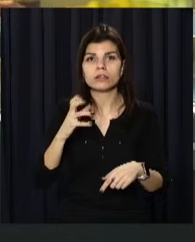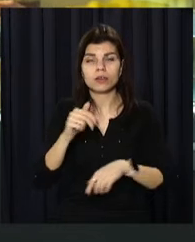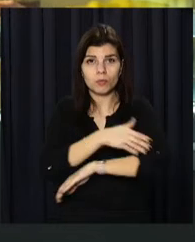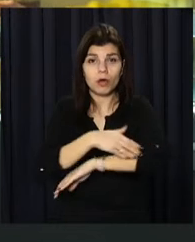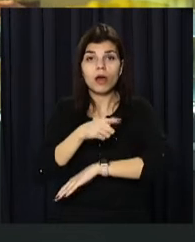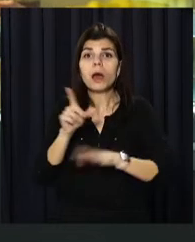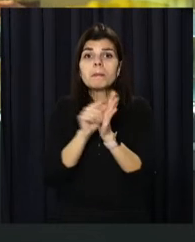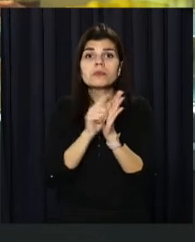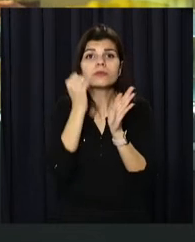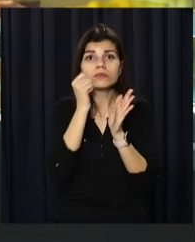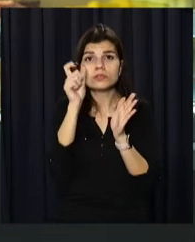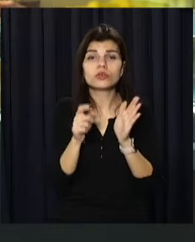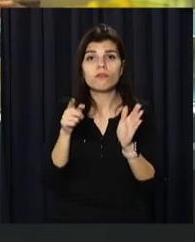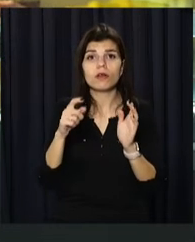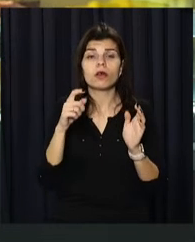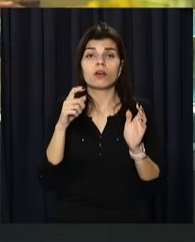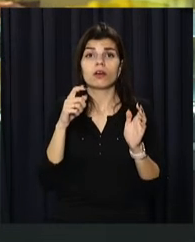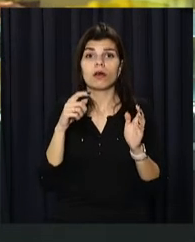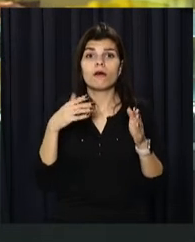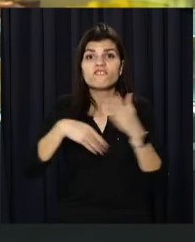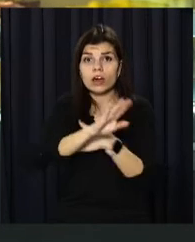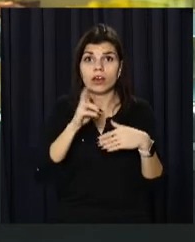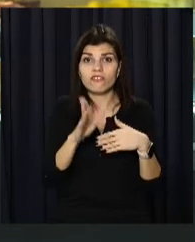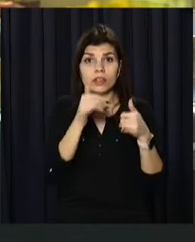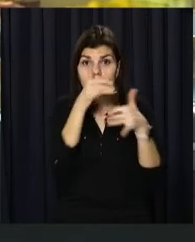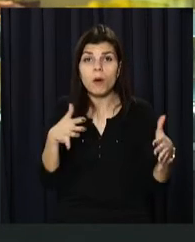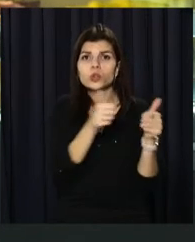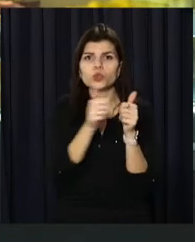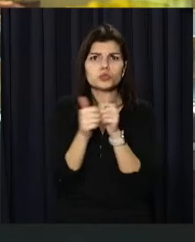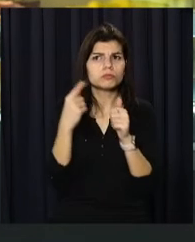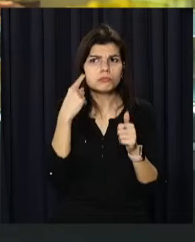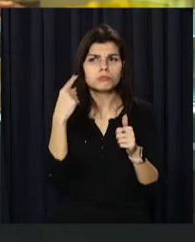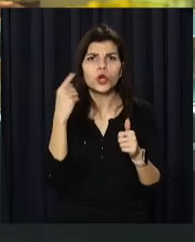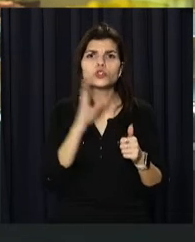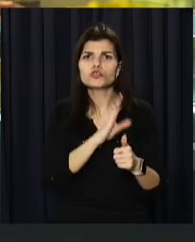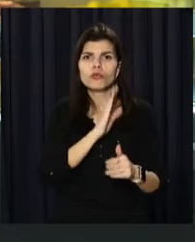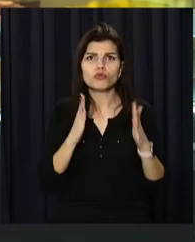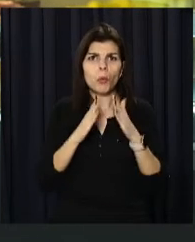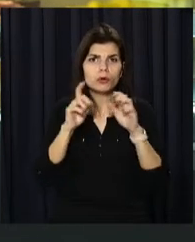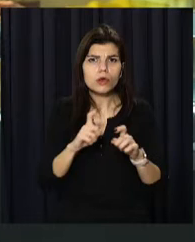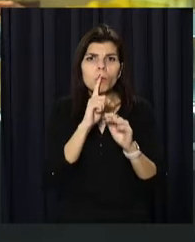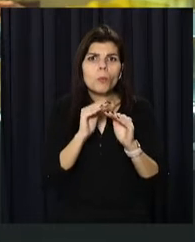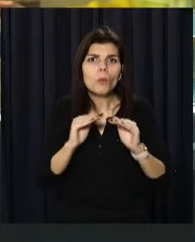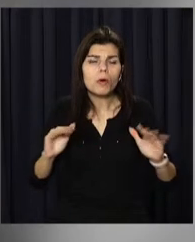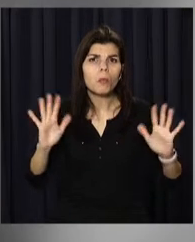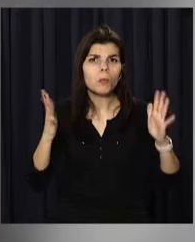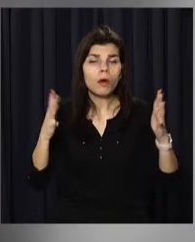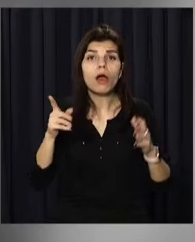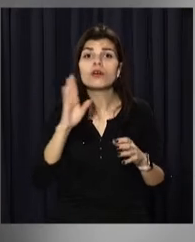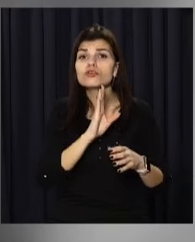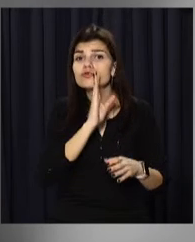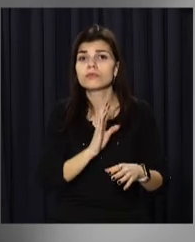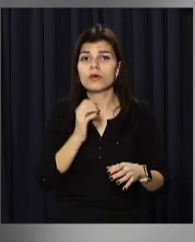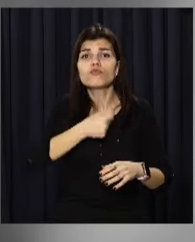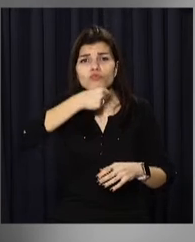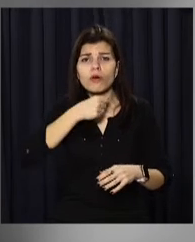пенсіонерка. Забили на сполох сусіди, які декілька днів не могли зв'язатися із жінкою. Як з'ясувалось, пенсіонерці стало зле,